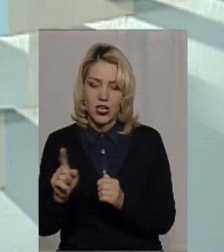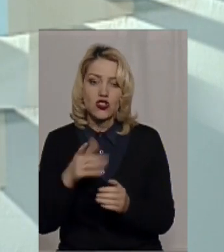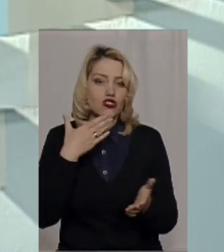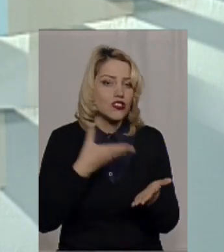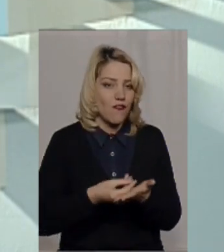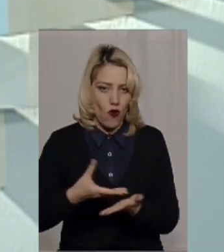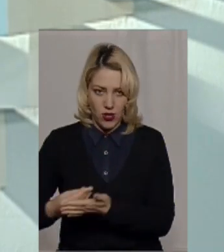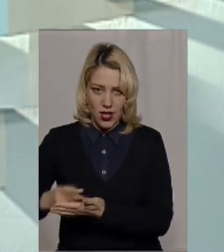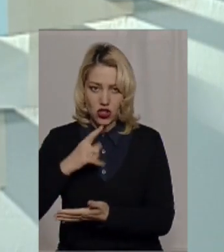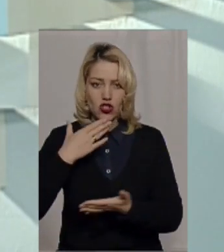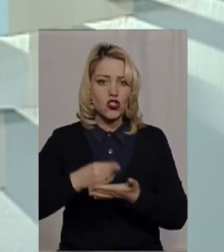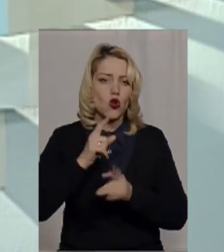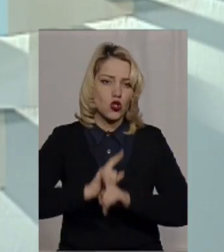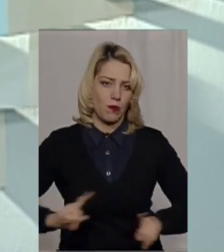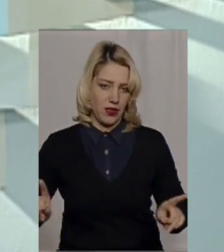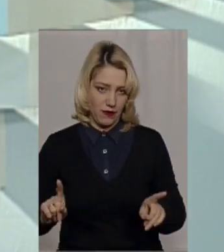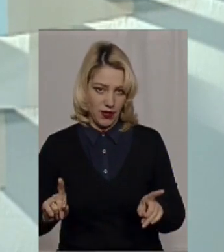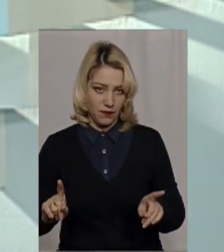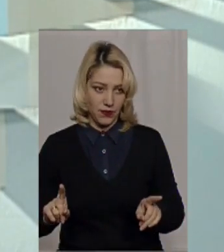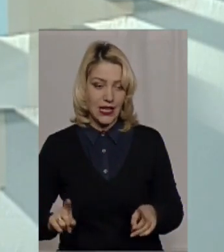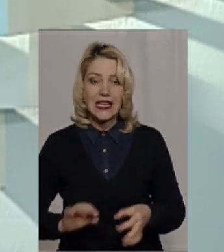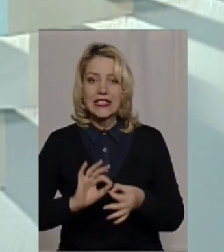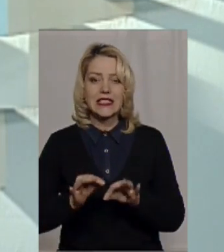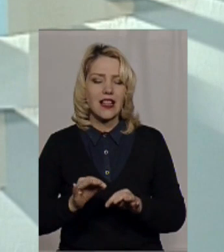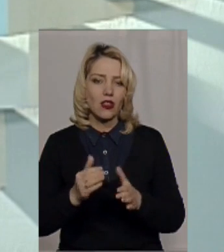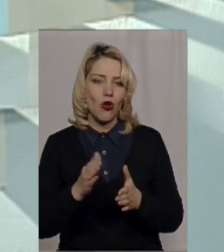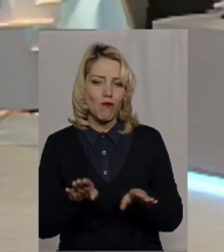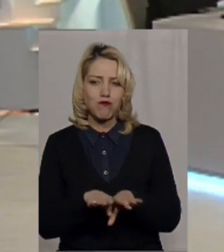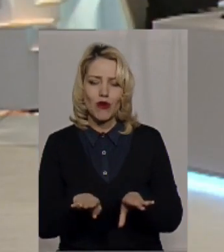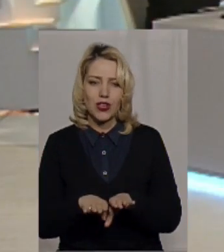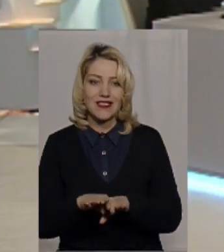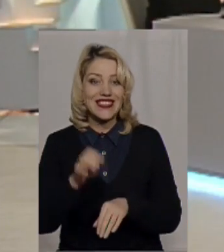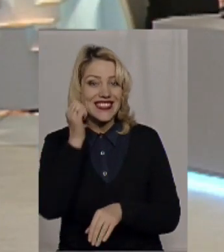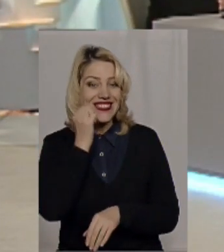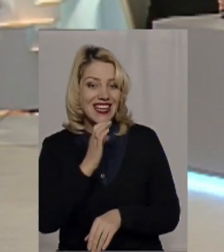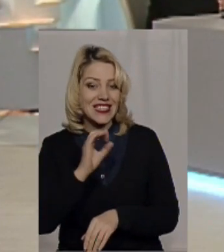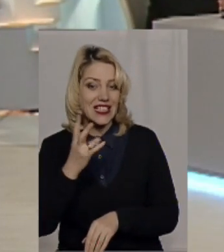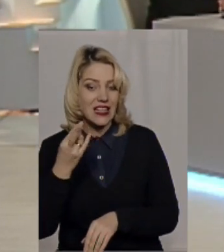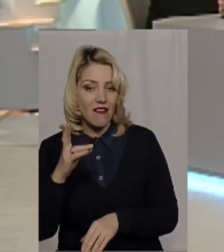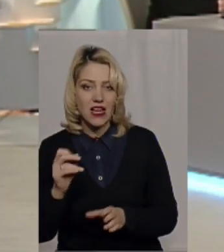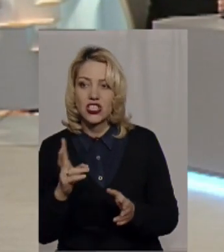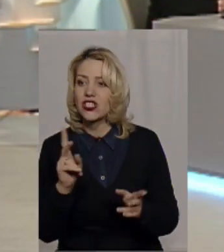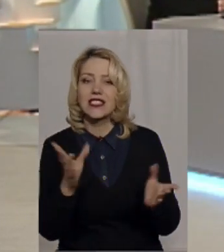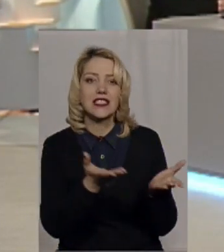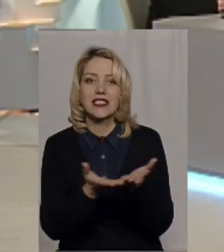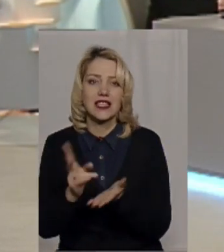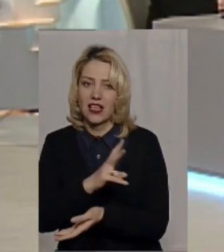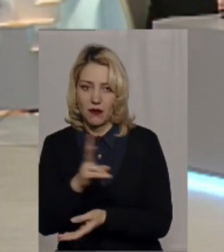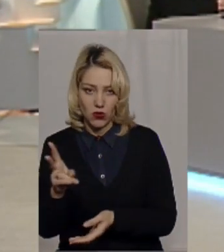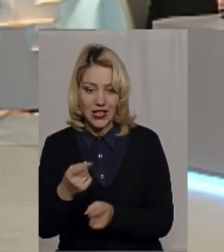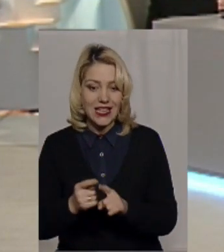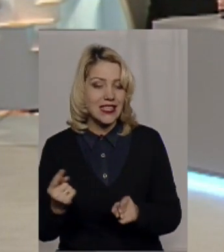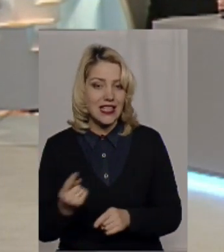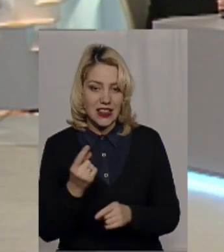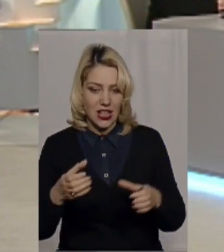своє, щось особливе. Складно порівнювати, наприклад, Стару Синяву ще з кимось, тому що це єдина громада в області,